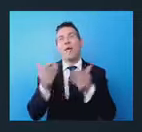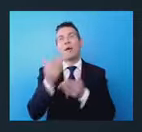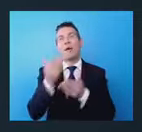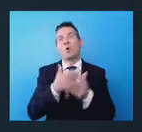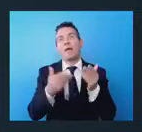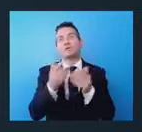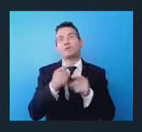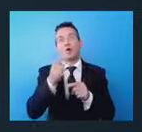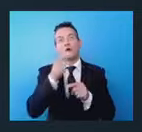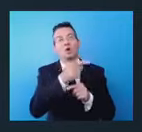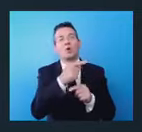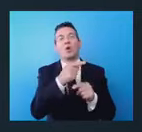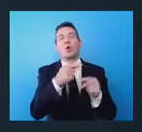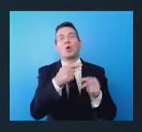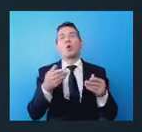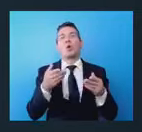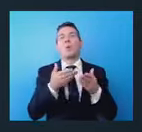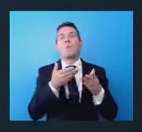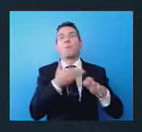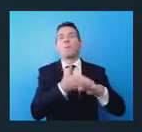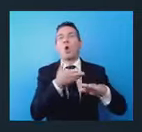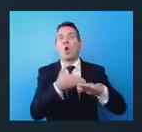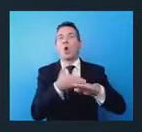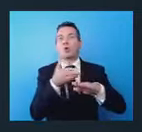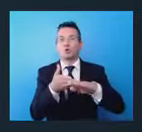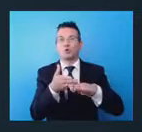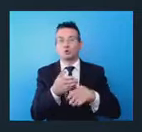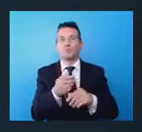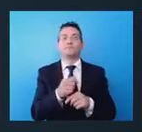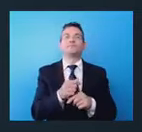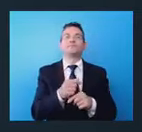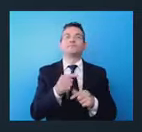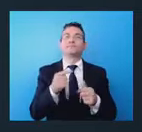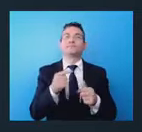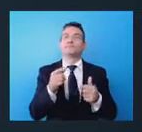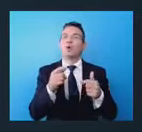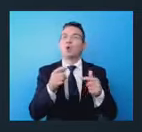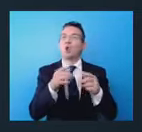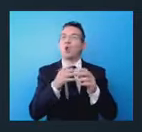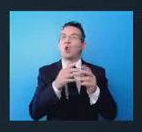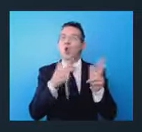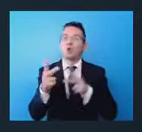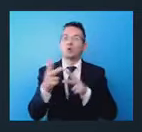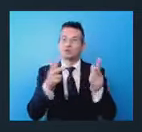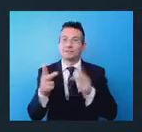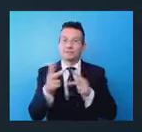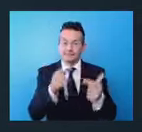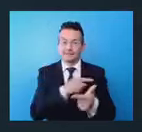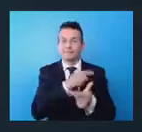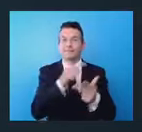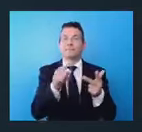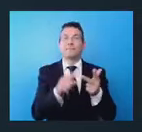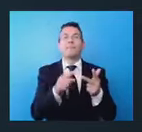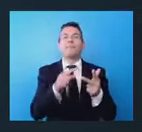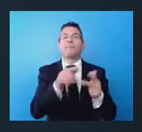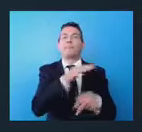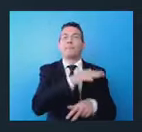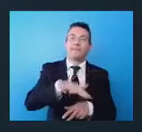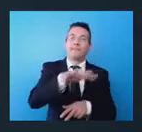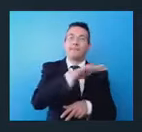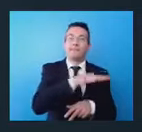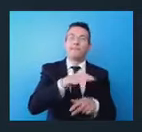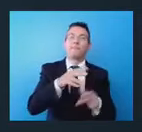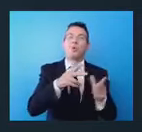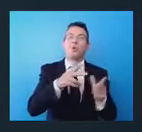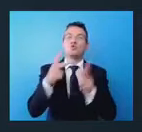logistica integrata dello ship, uno sviluppo della zona docanale semplificata e la creazione di un'area docanale tax-free.